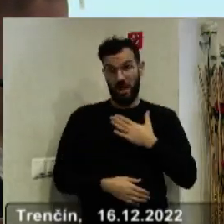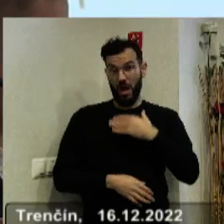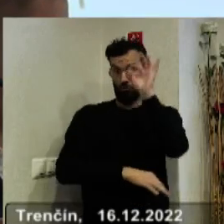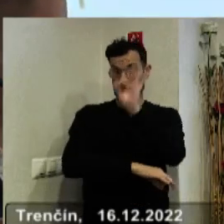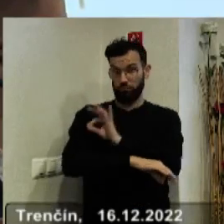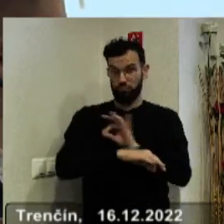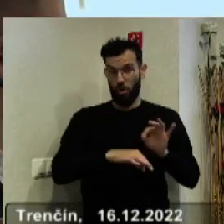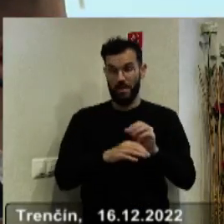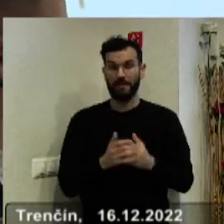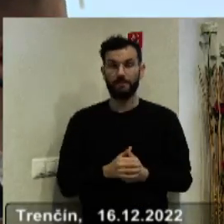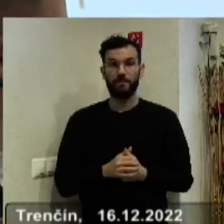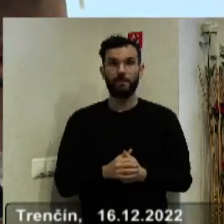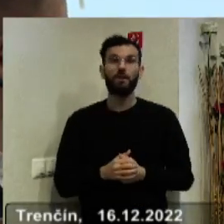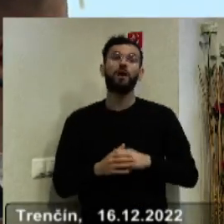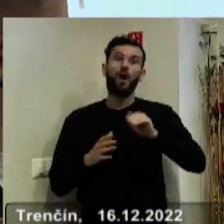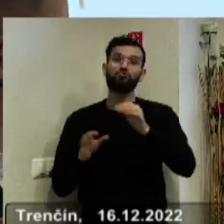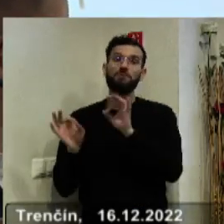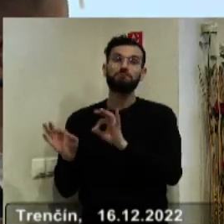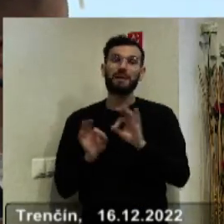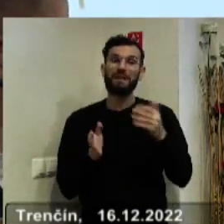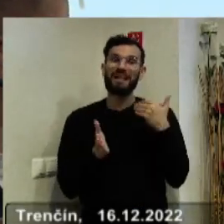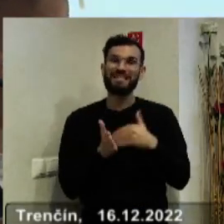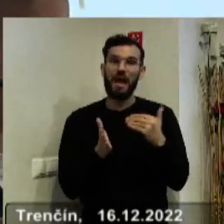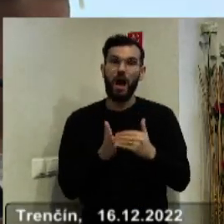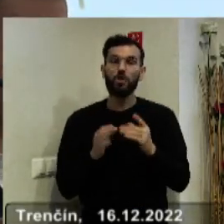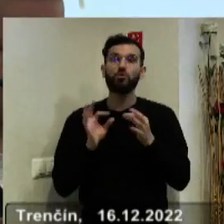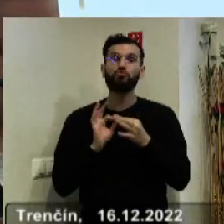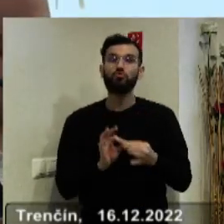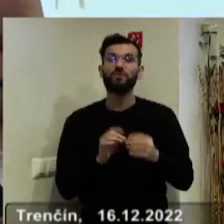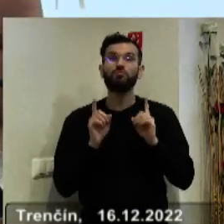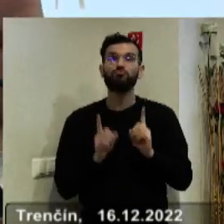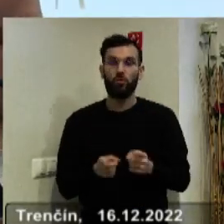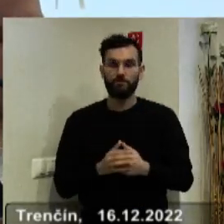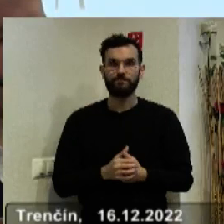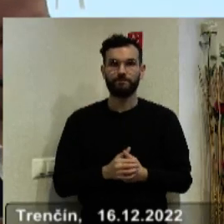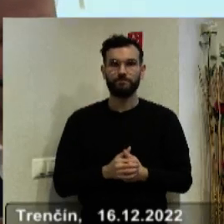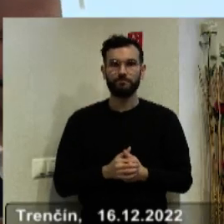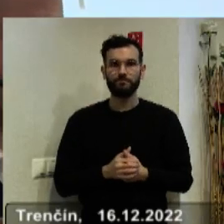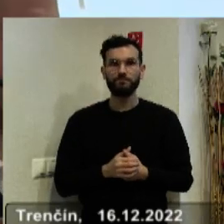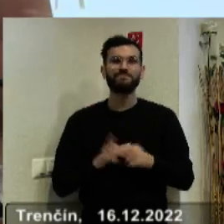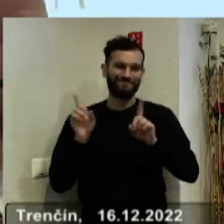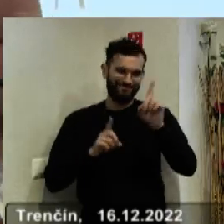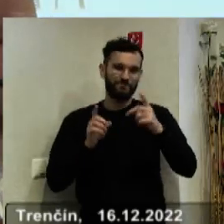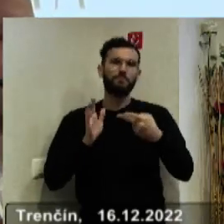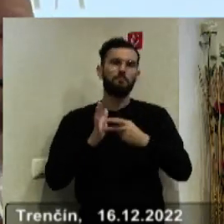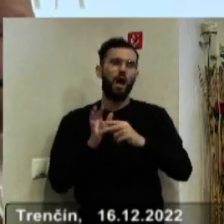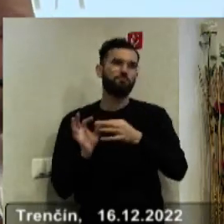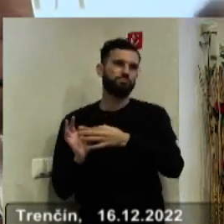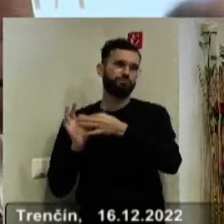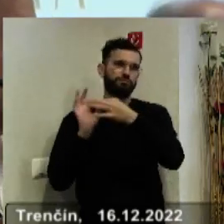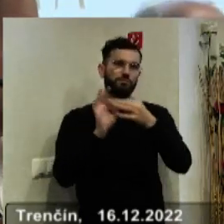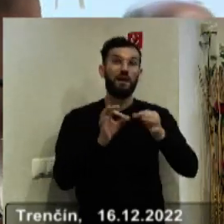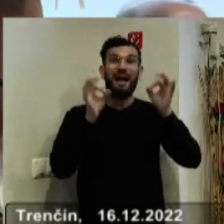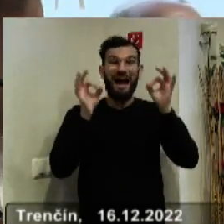projektom, ktorý ide za nami a my sa pripravujeme ďalej na tie veci, ktoré plánujeme dlhodobo.